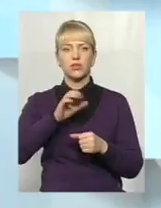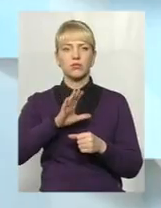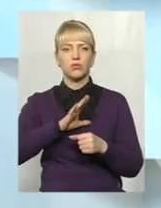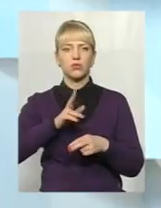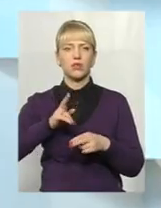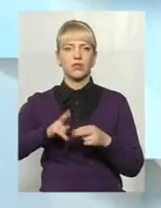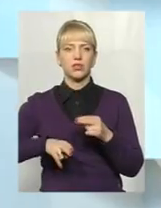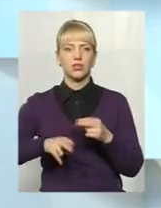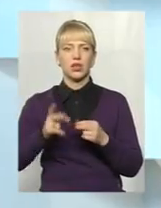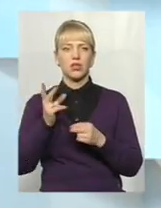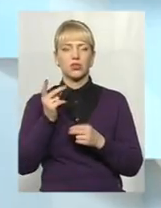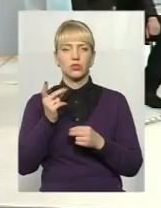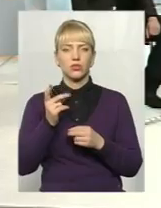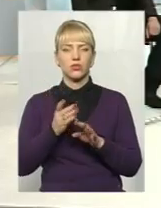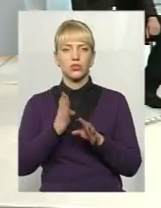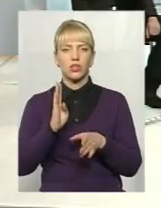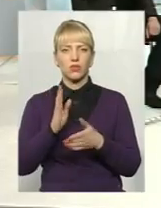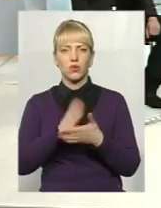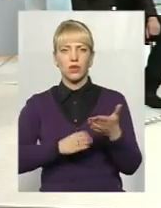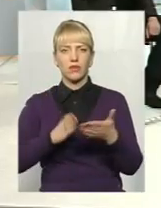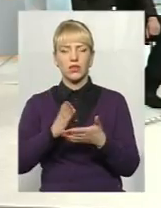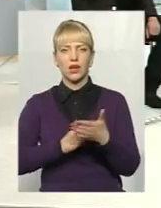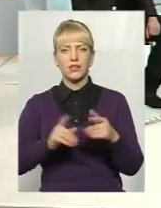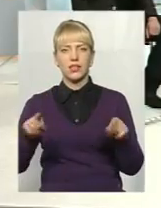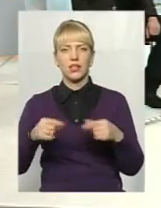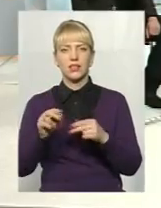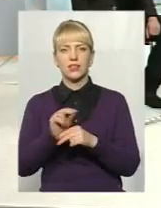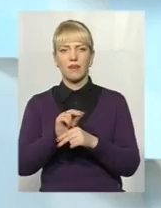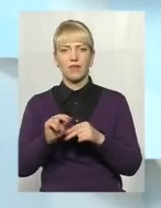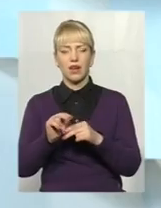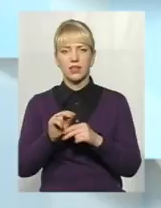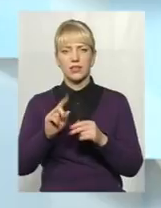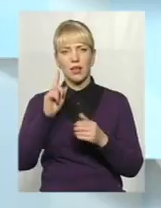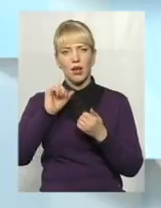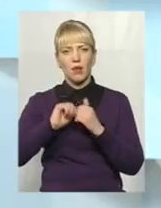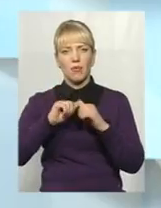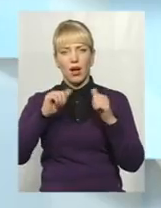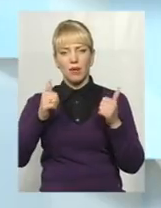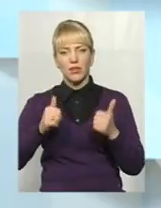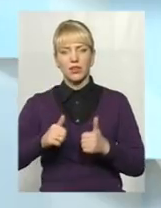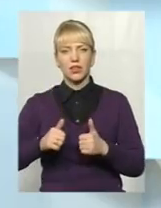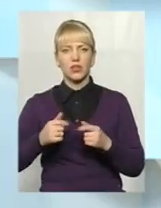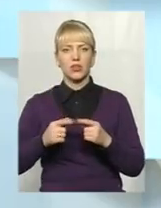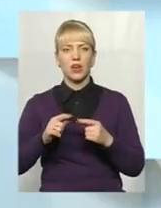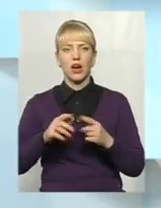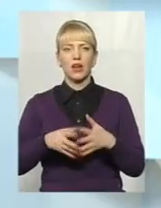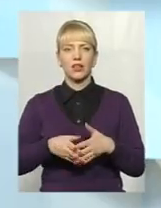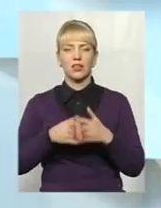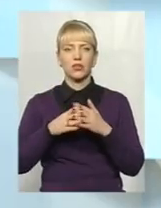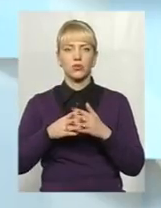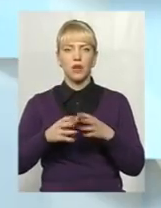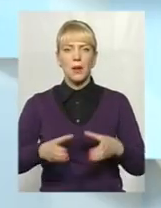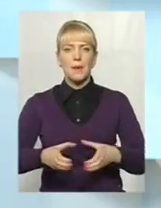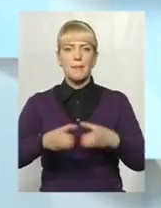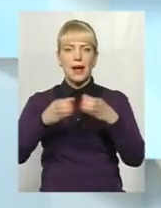другу чергу ліквідації, реставрації пам'ятки архітектури башти Нова Західна на території Старої